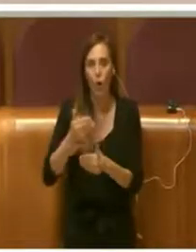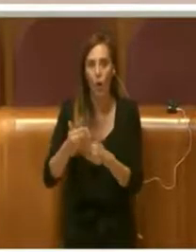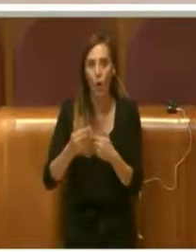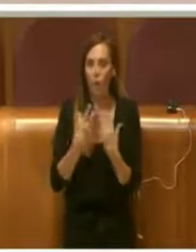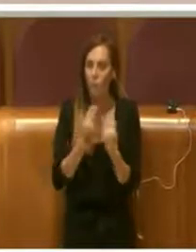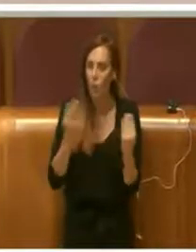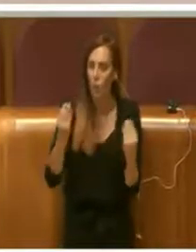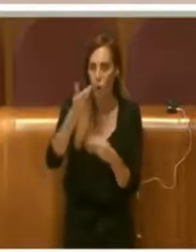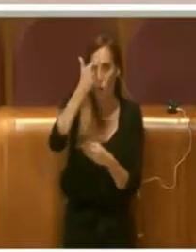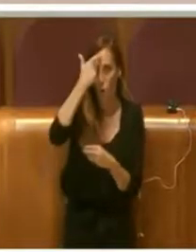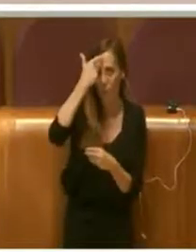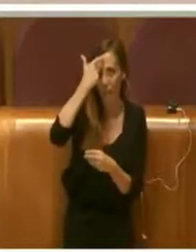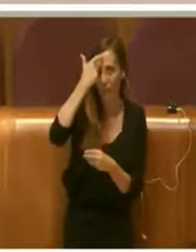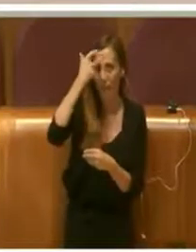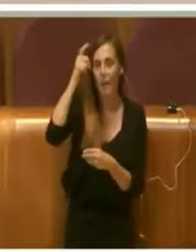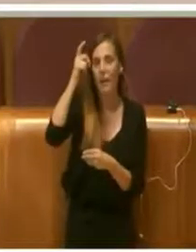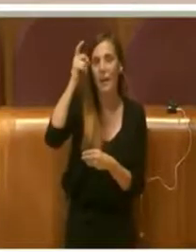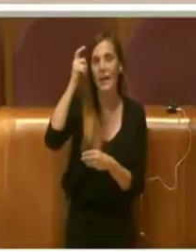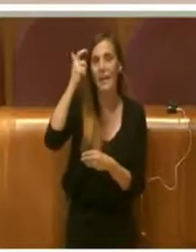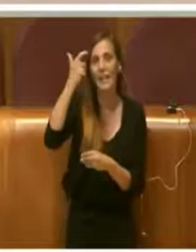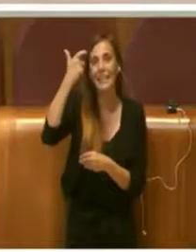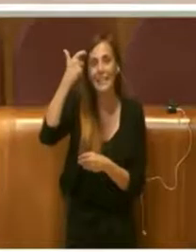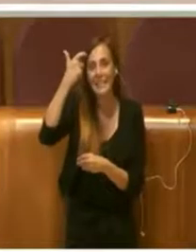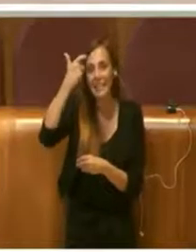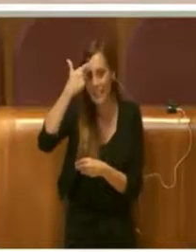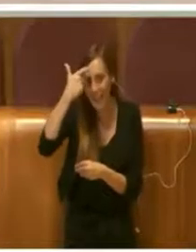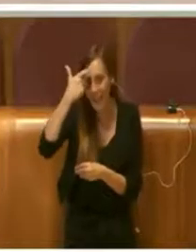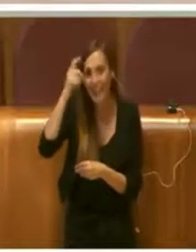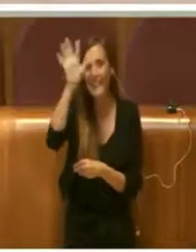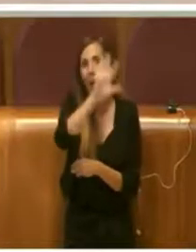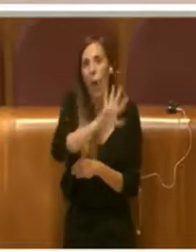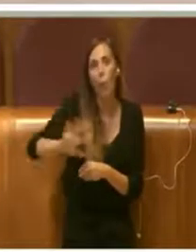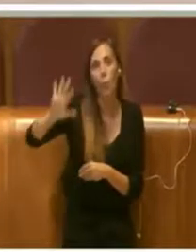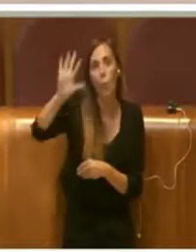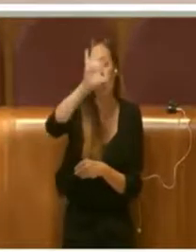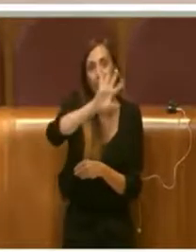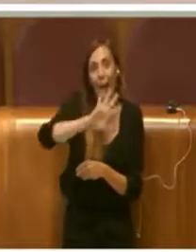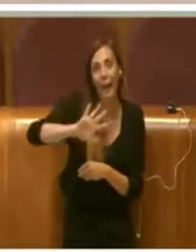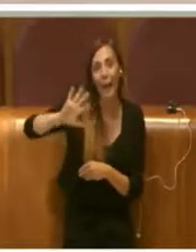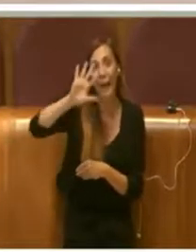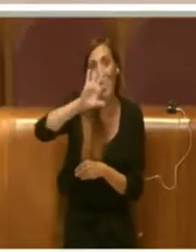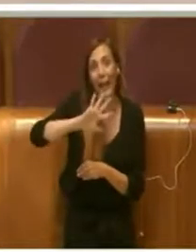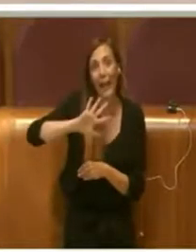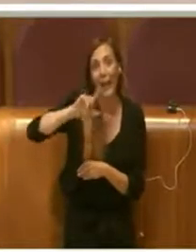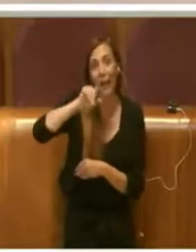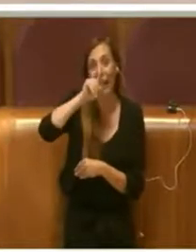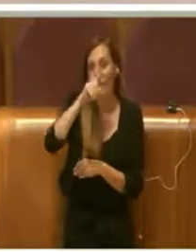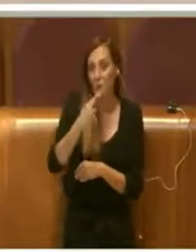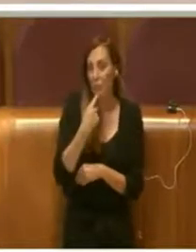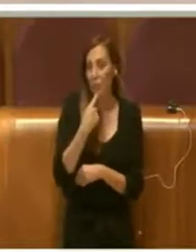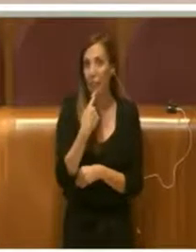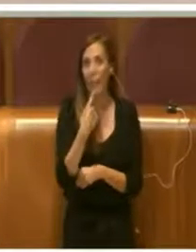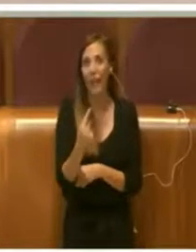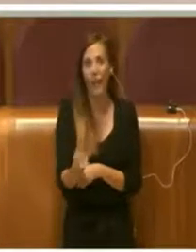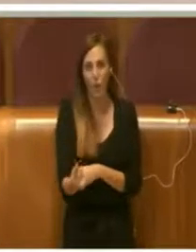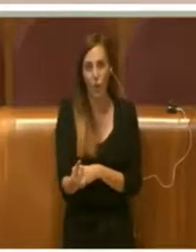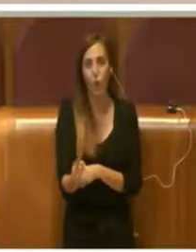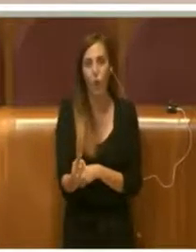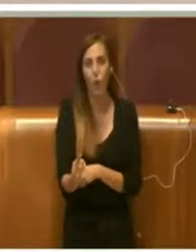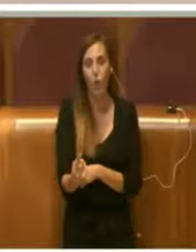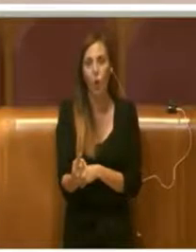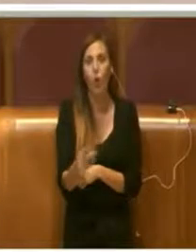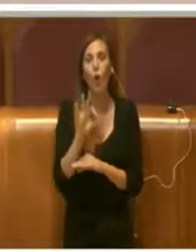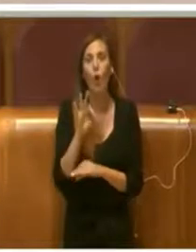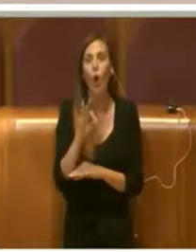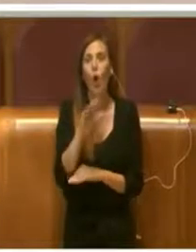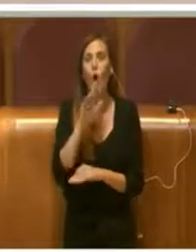governi, molti stati europei non solo hanno dichiarato la propria